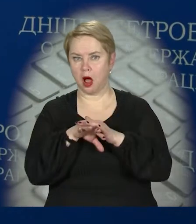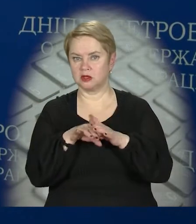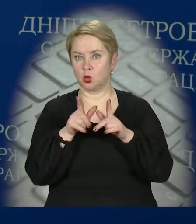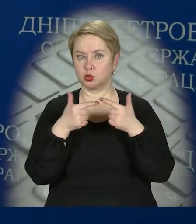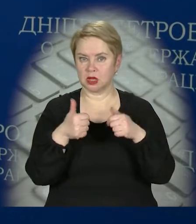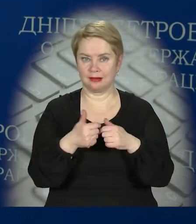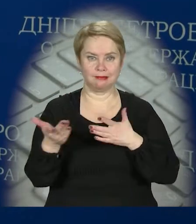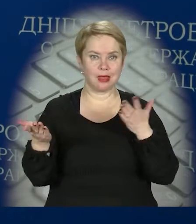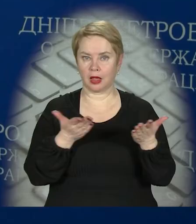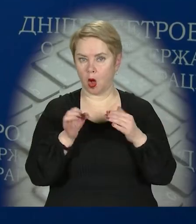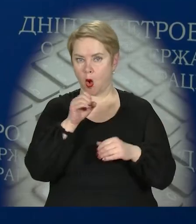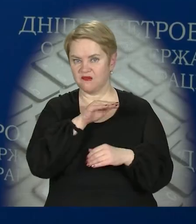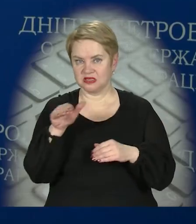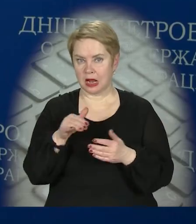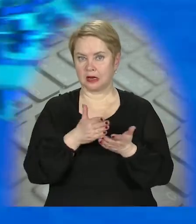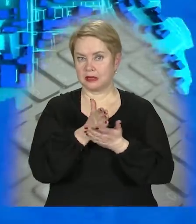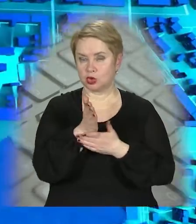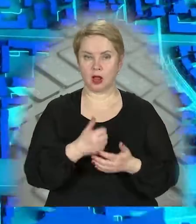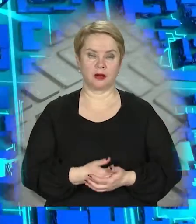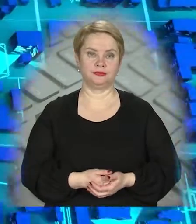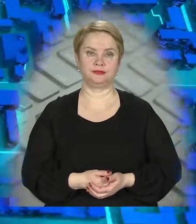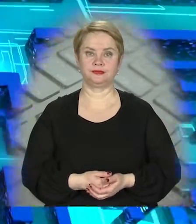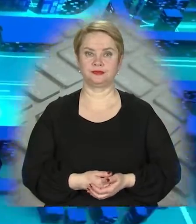установах та на якихось офенсійних джерелах та ресурсах.